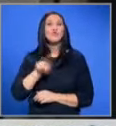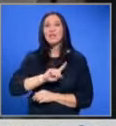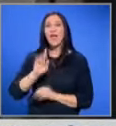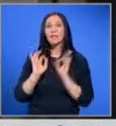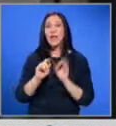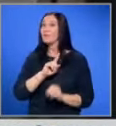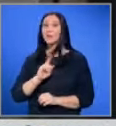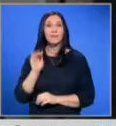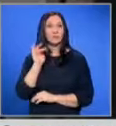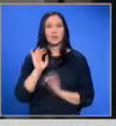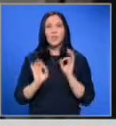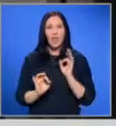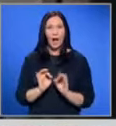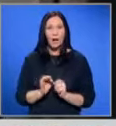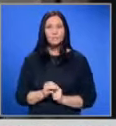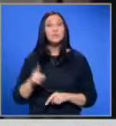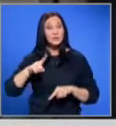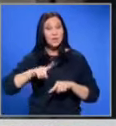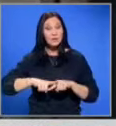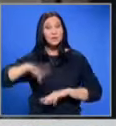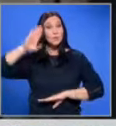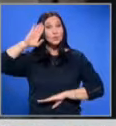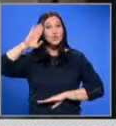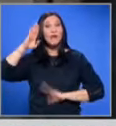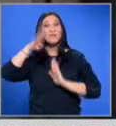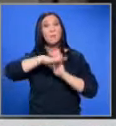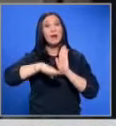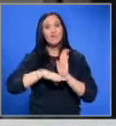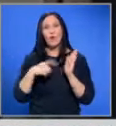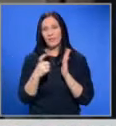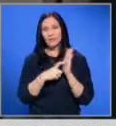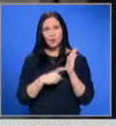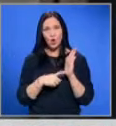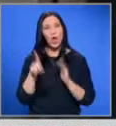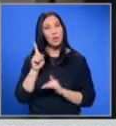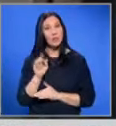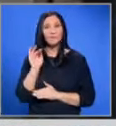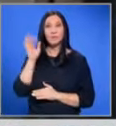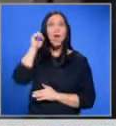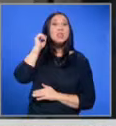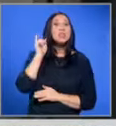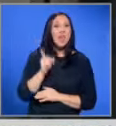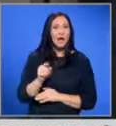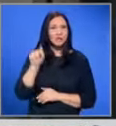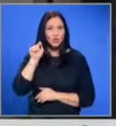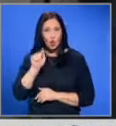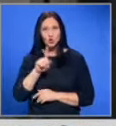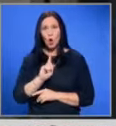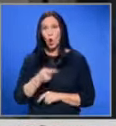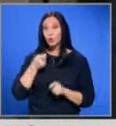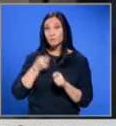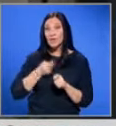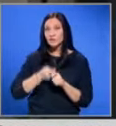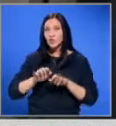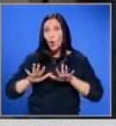така и не бива да бъде така. Съда се подчинява на правилата на закон. Трябва да бъде наказан този, който е